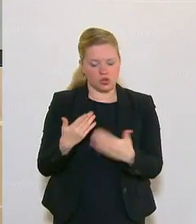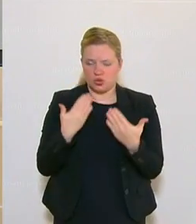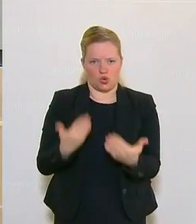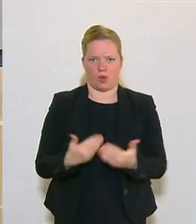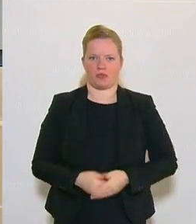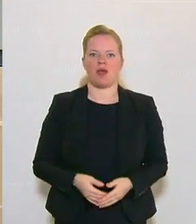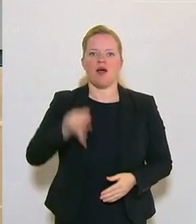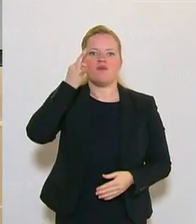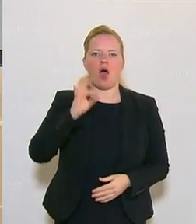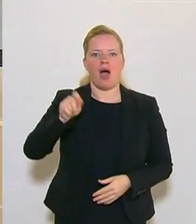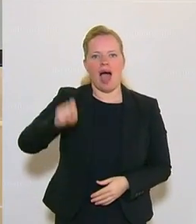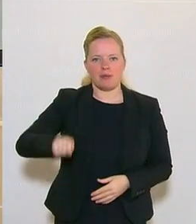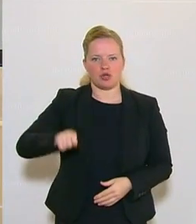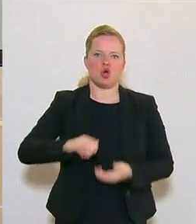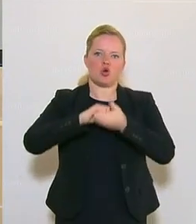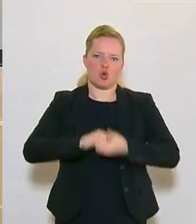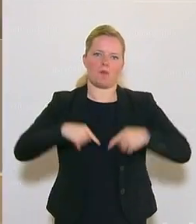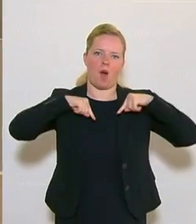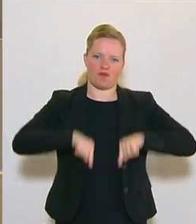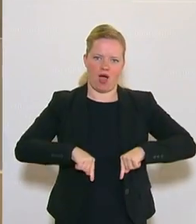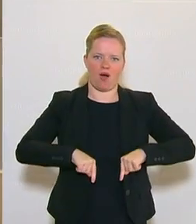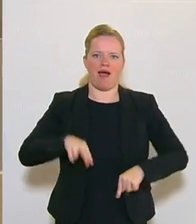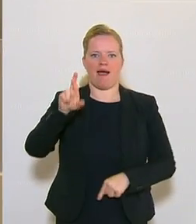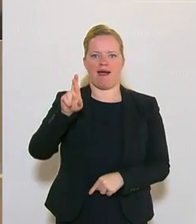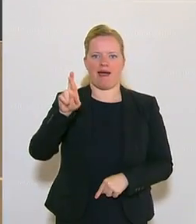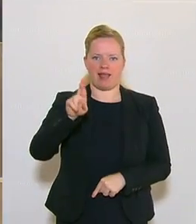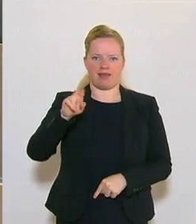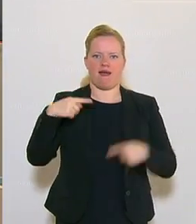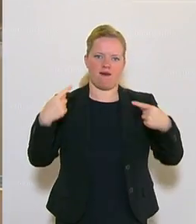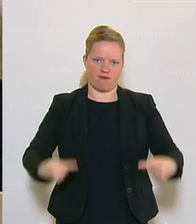Frau Abgeordnete, Klubobfrau Rende-Wagner ist zu Wort gemeldet.